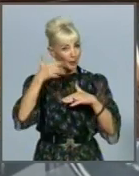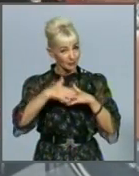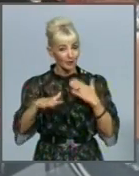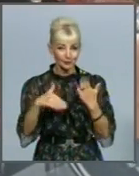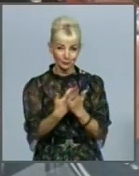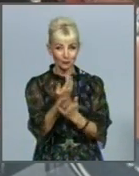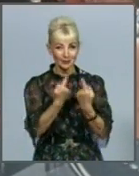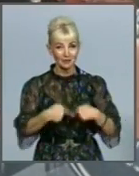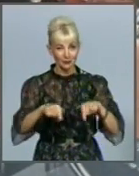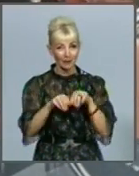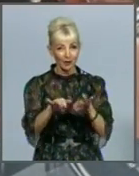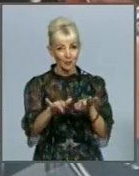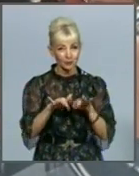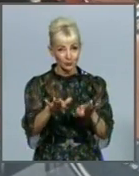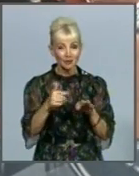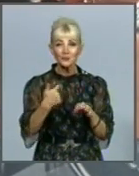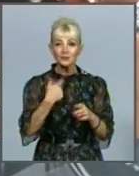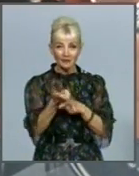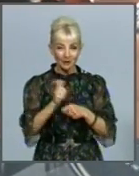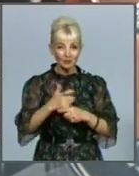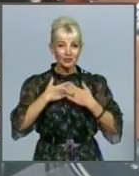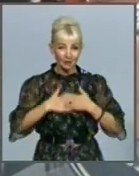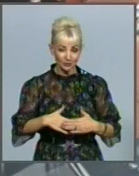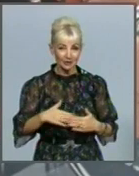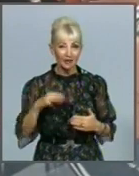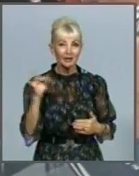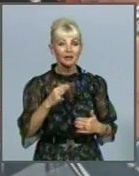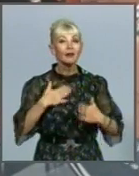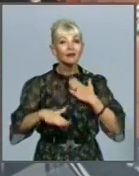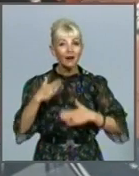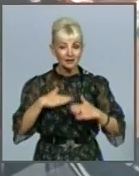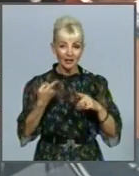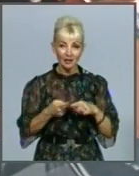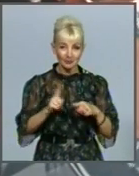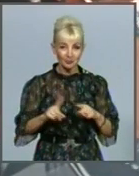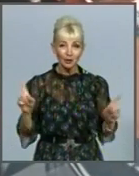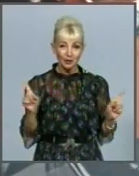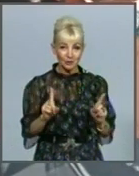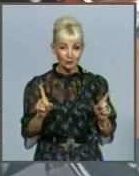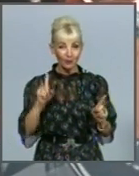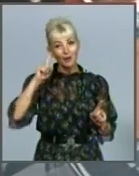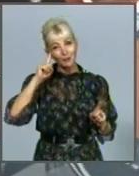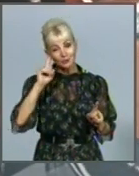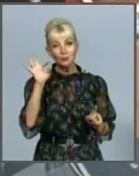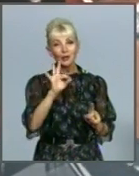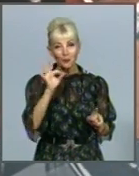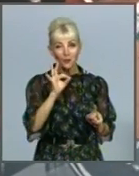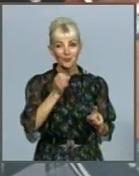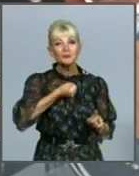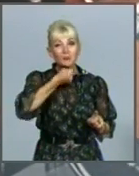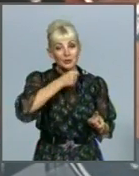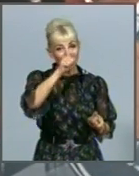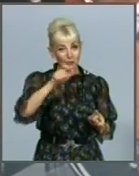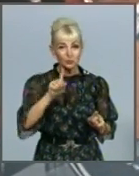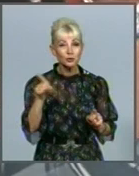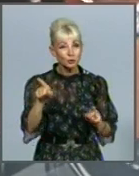сфері. Я дуже доволена, дуже доволена і рада тому, що подумали о стариках, що їм теж кое